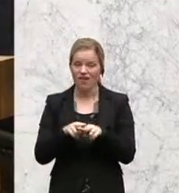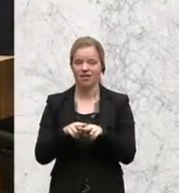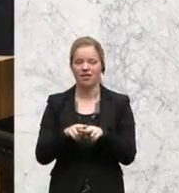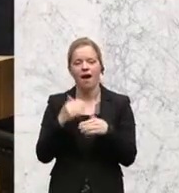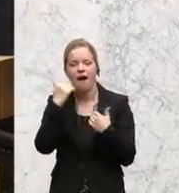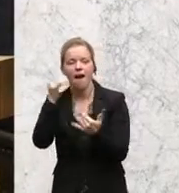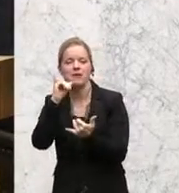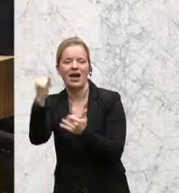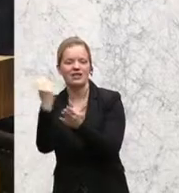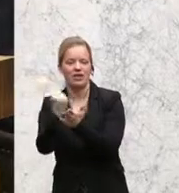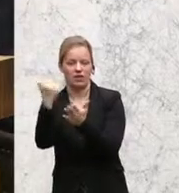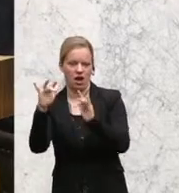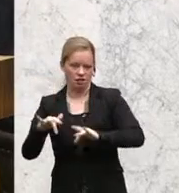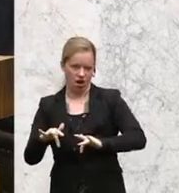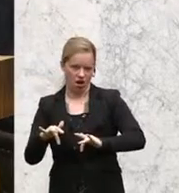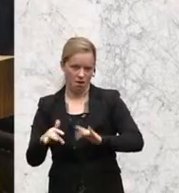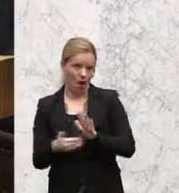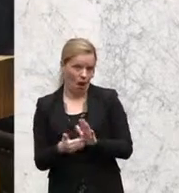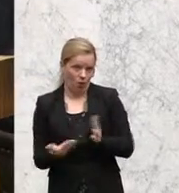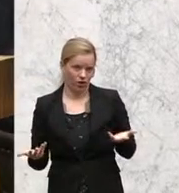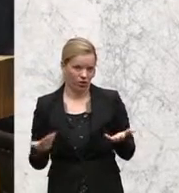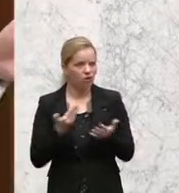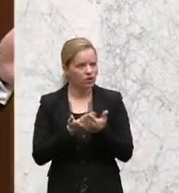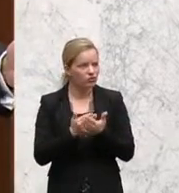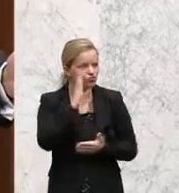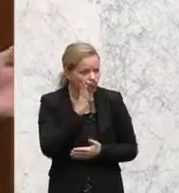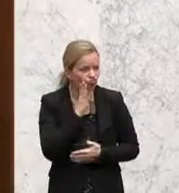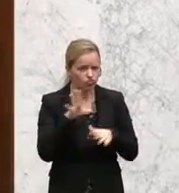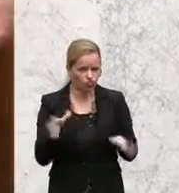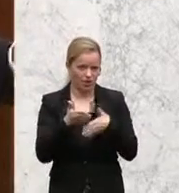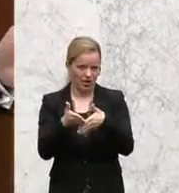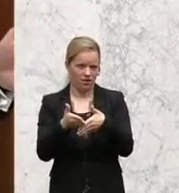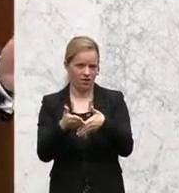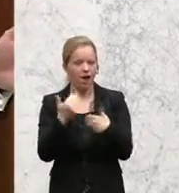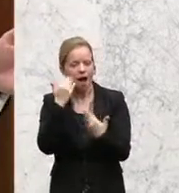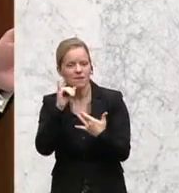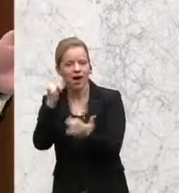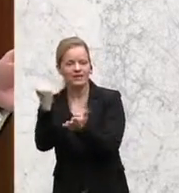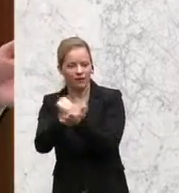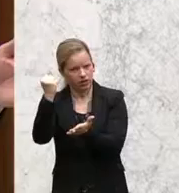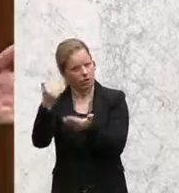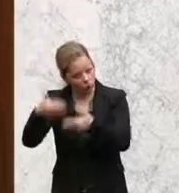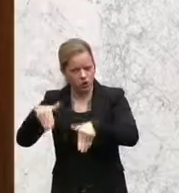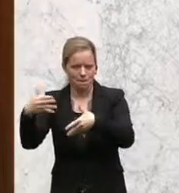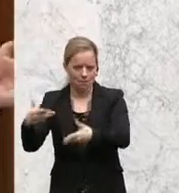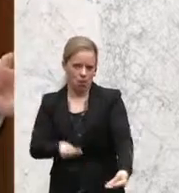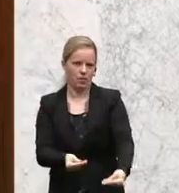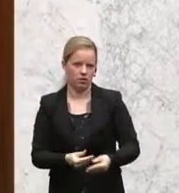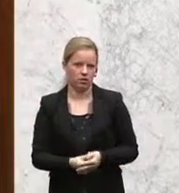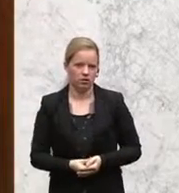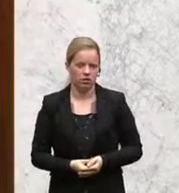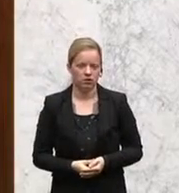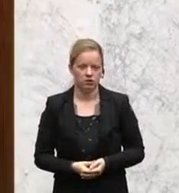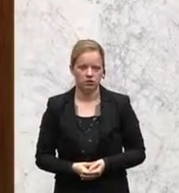Heimreisezertifikate haben. Und ich bitte alle, dabei behilflich zu sein, dass wir die Heimreisezertifikate bekommen. Ich nehme gerne